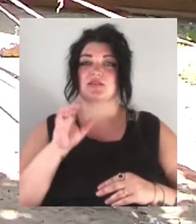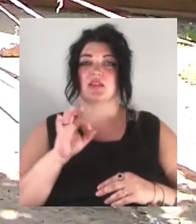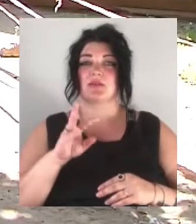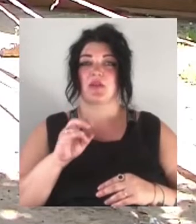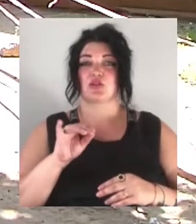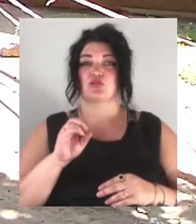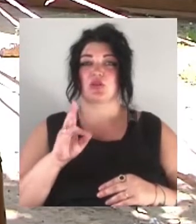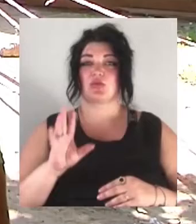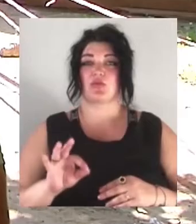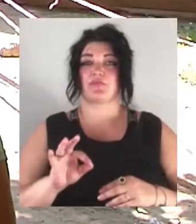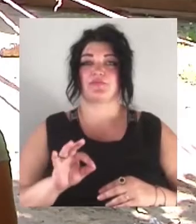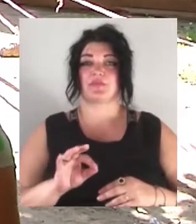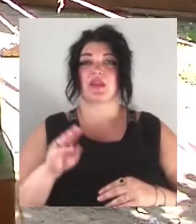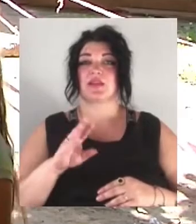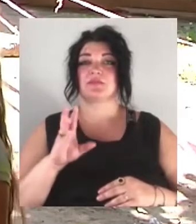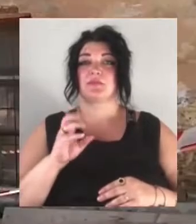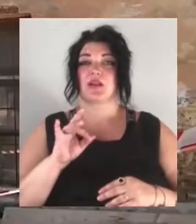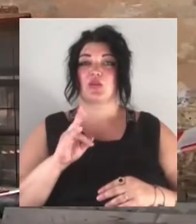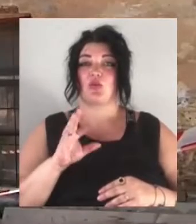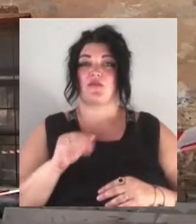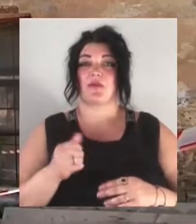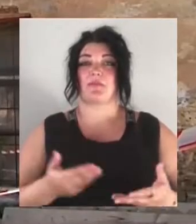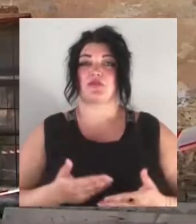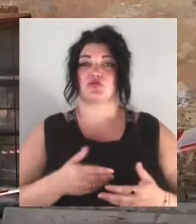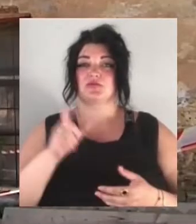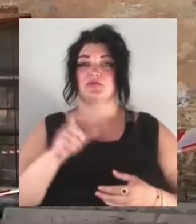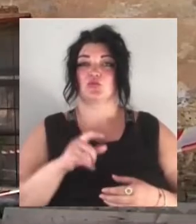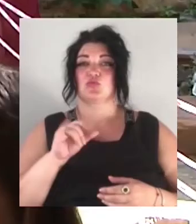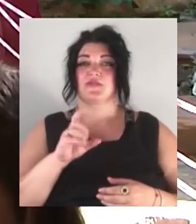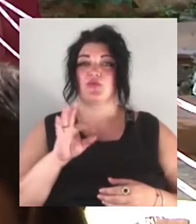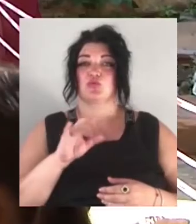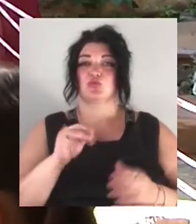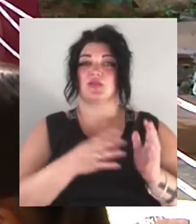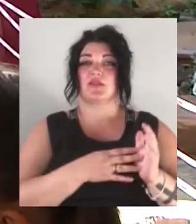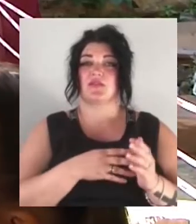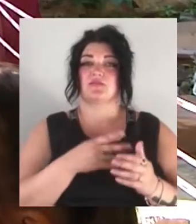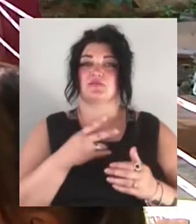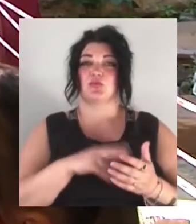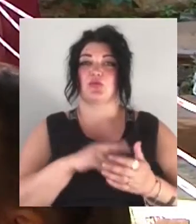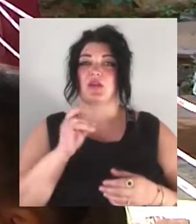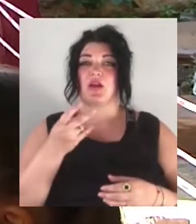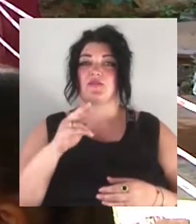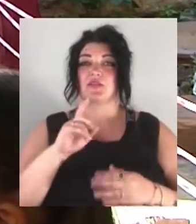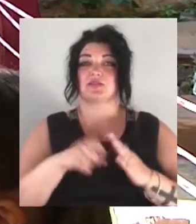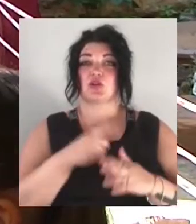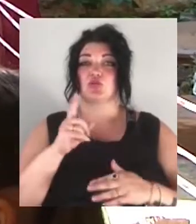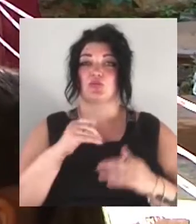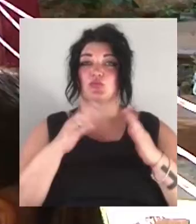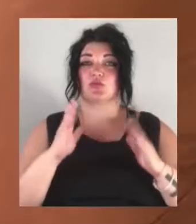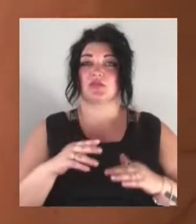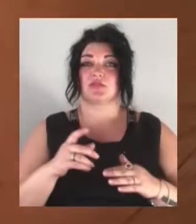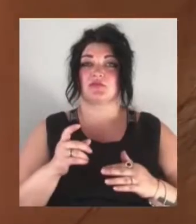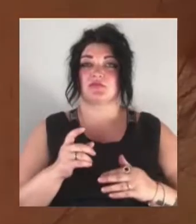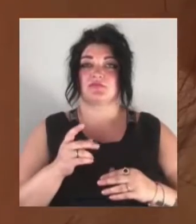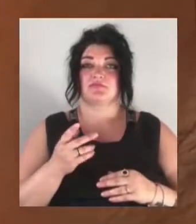Тетяна Смірнова – мешканка польського звозу 9, де обвал стався 7 травня. Каже, дізналася про те, що будинок визнали ветхим з новин.